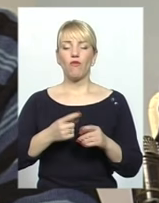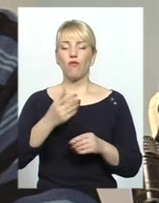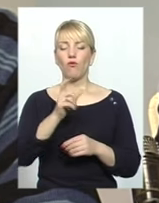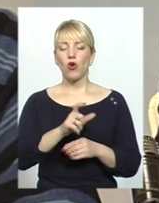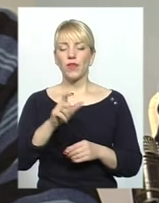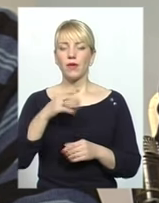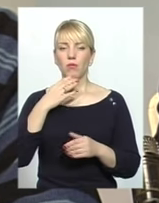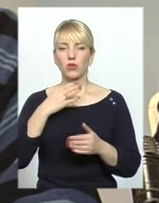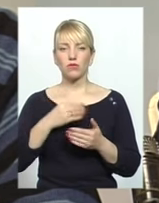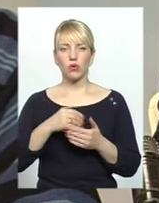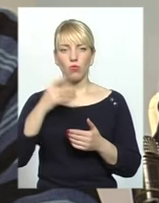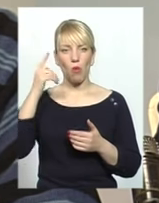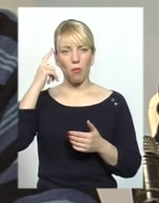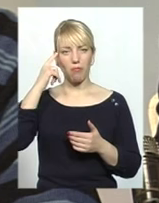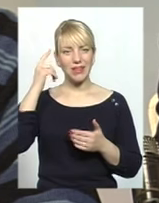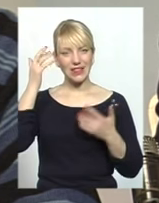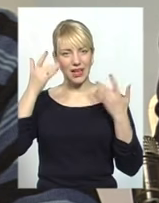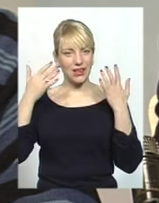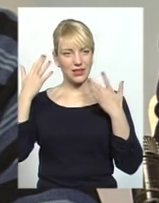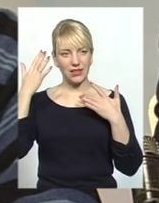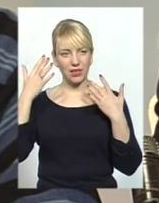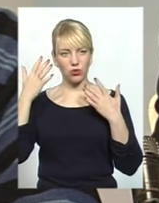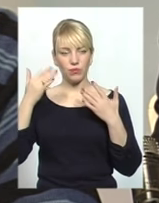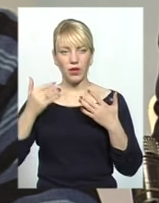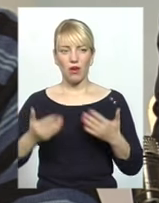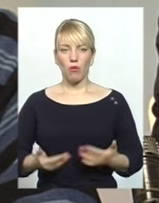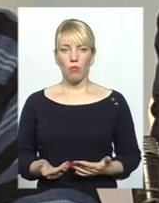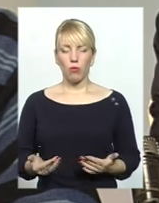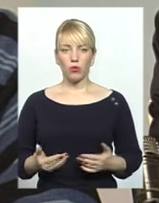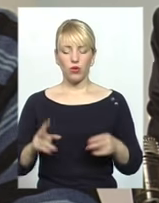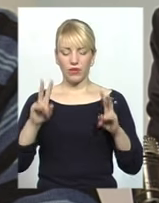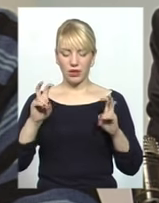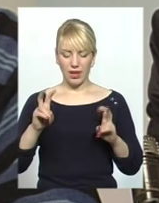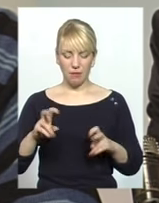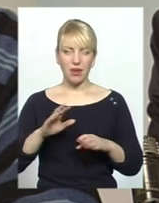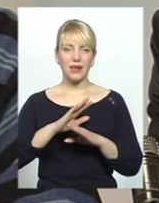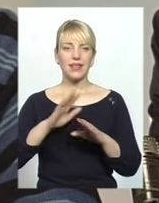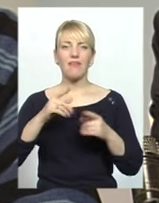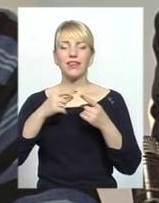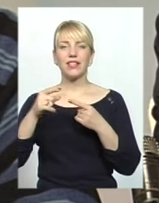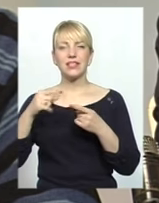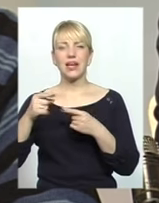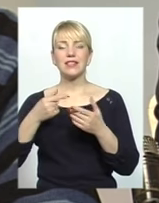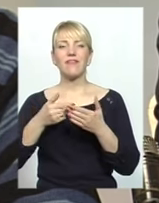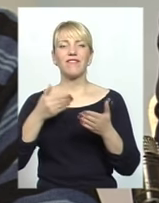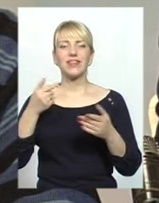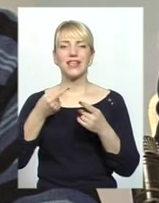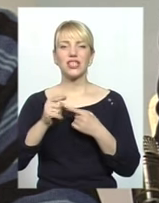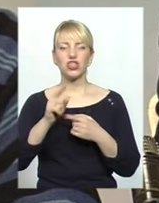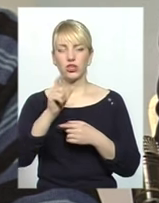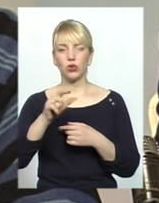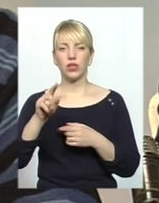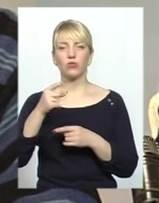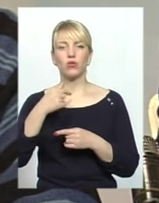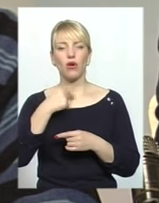менталитету можуть в побутових темах не відрізнятися від інших людей. І тому я кажу, що наші мусульмани